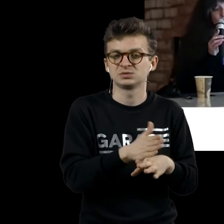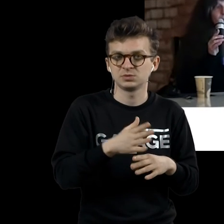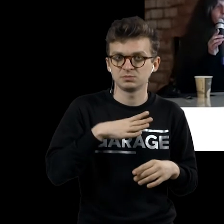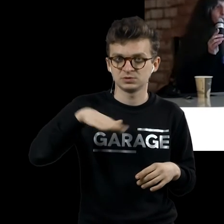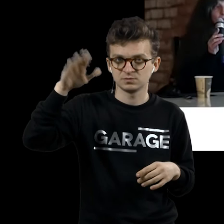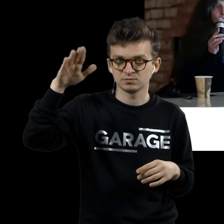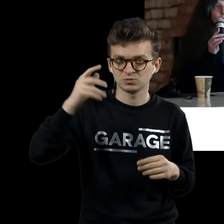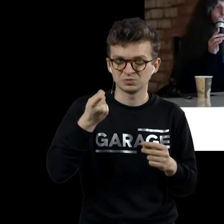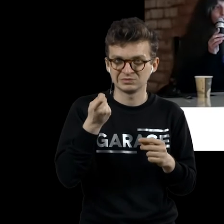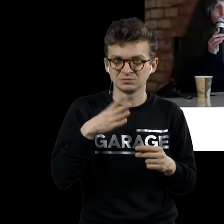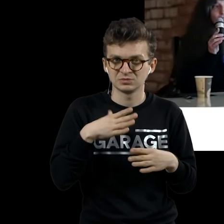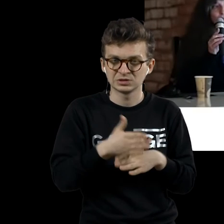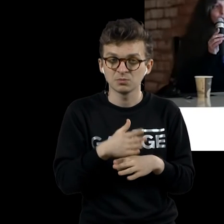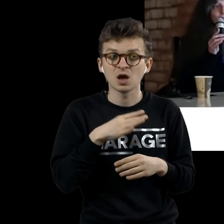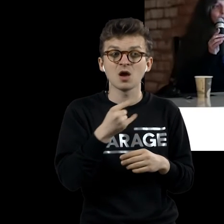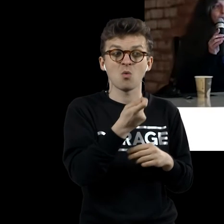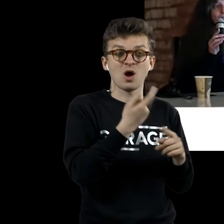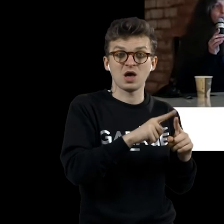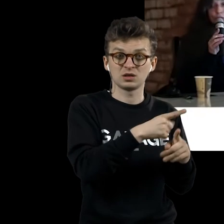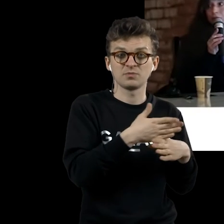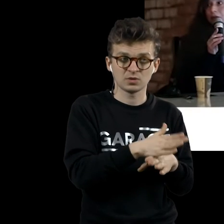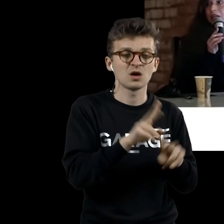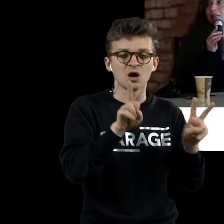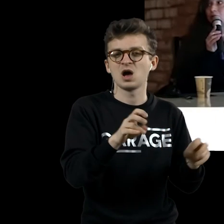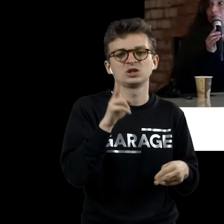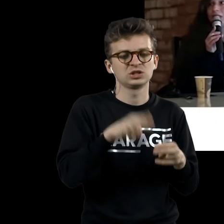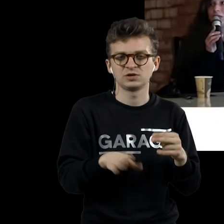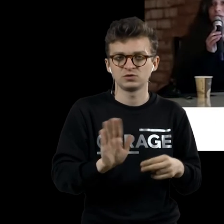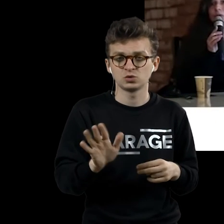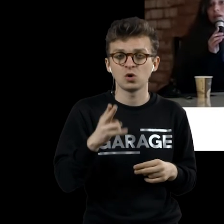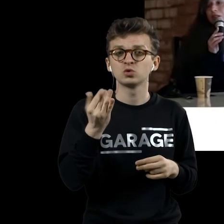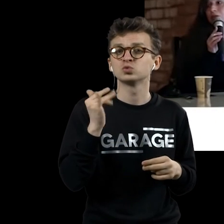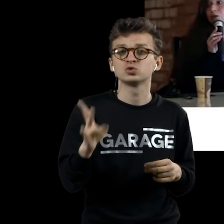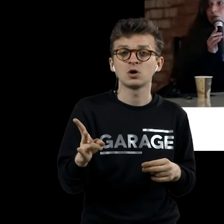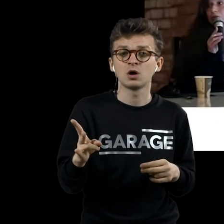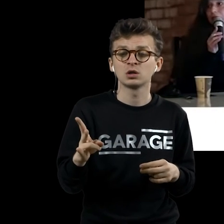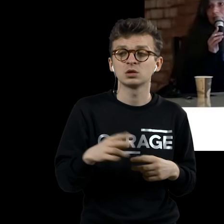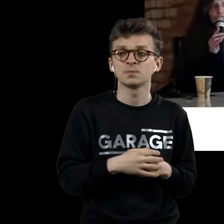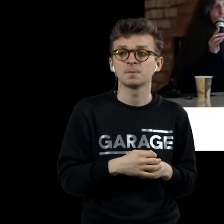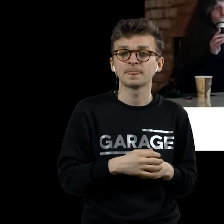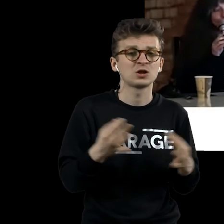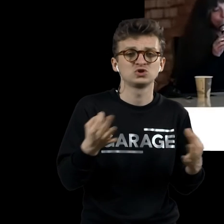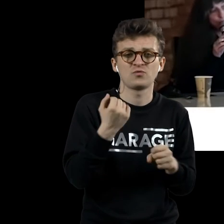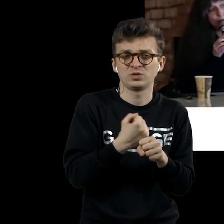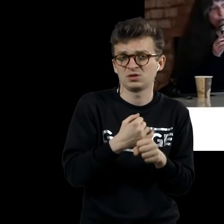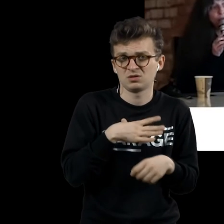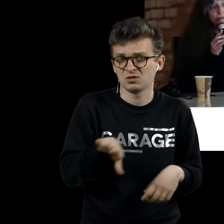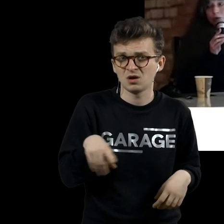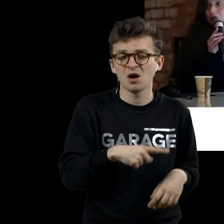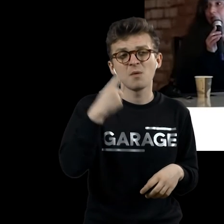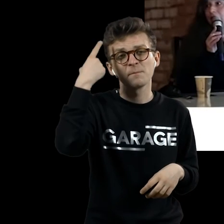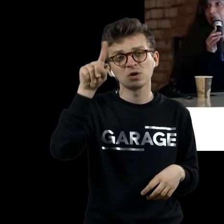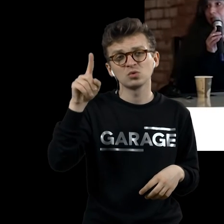И вот в этом самом разбитом состоянии оно и объявлено незавершенным. Дюшанзе, в общем, ничего особенно не делает. Он